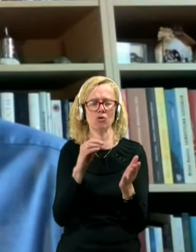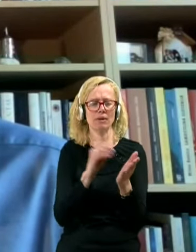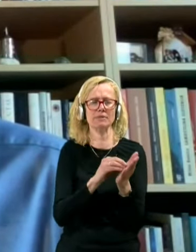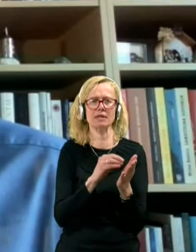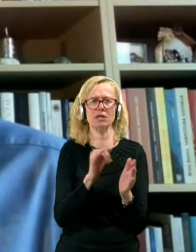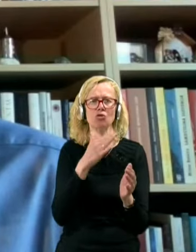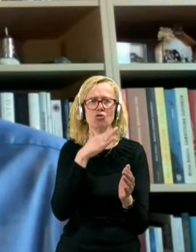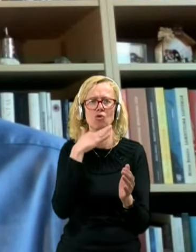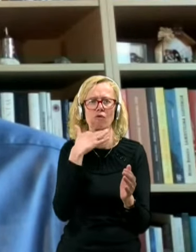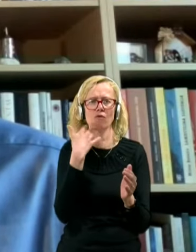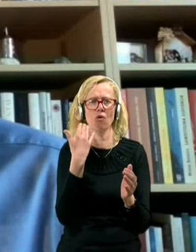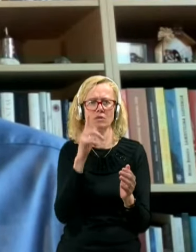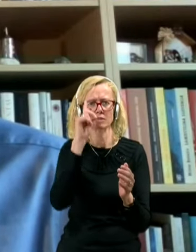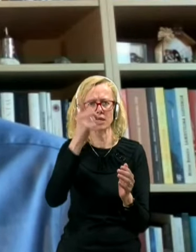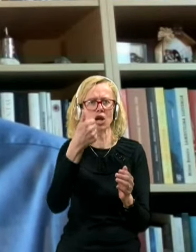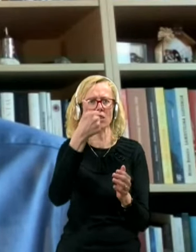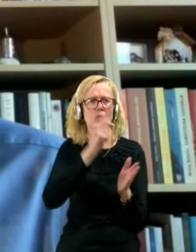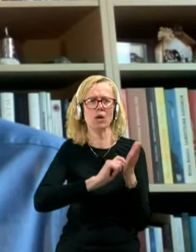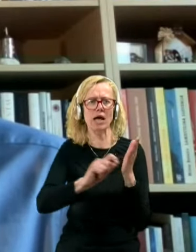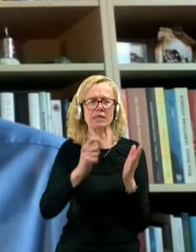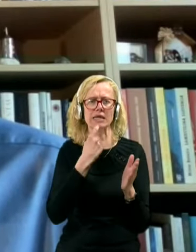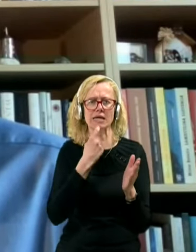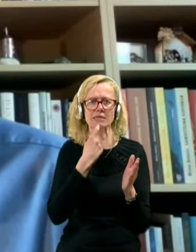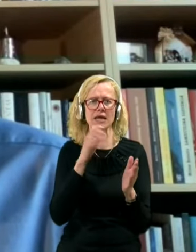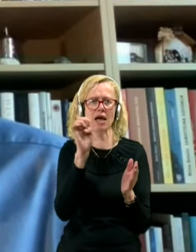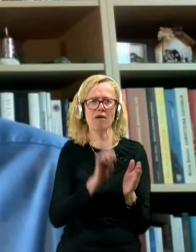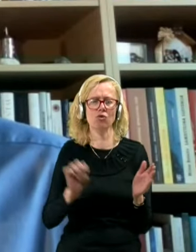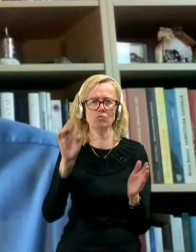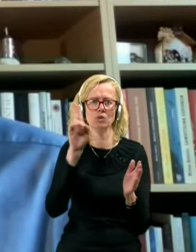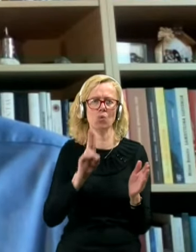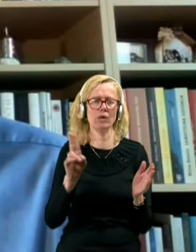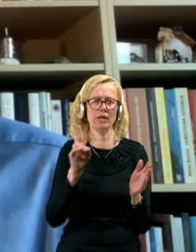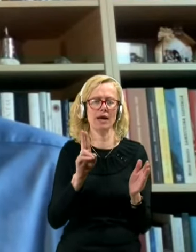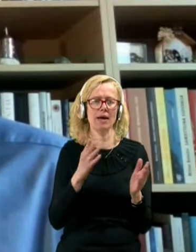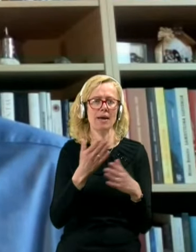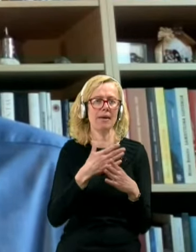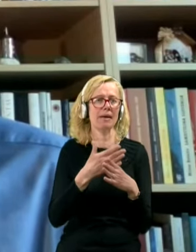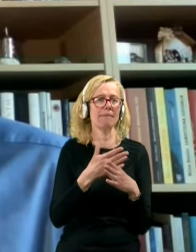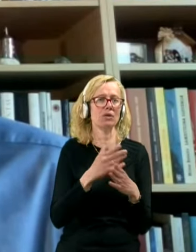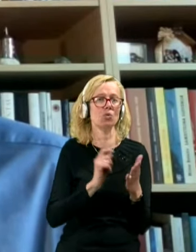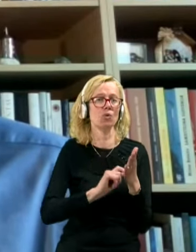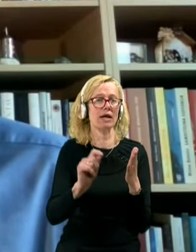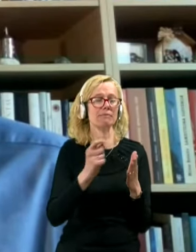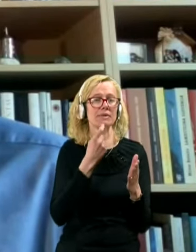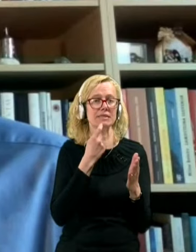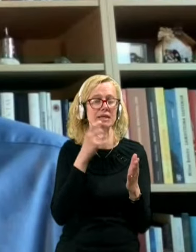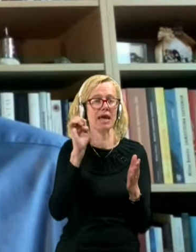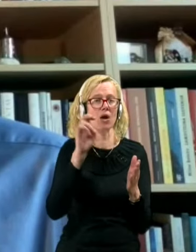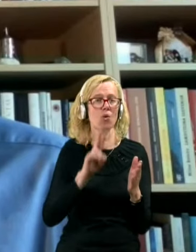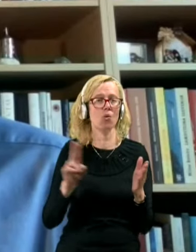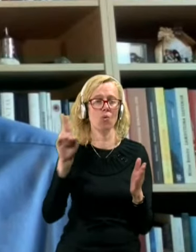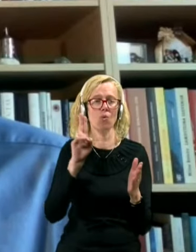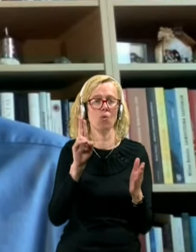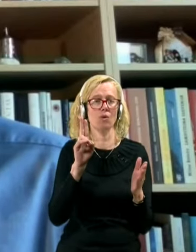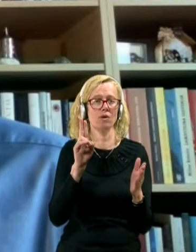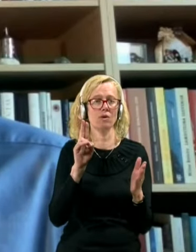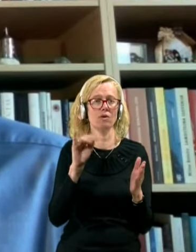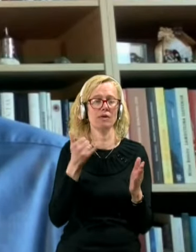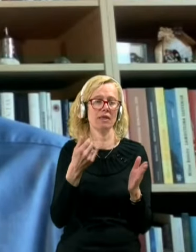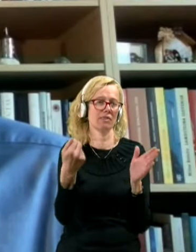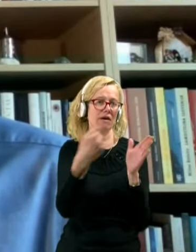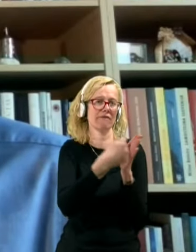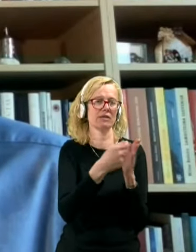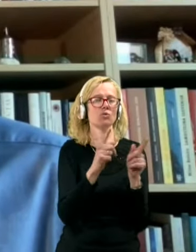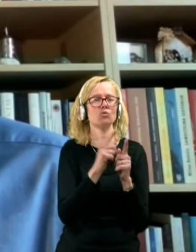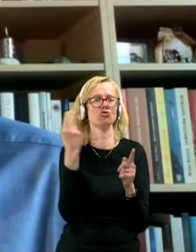dovolj, da znaš en uradni jezik Evropske unije in med uradnimi jezike Evropske unije je navedena